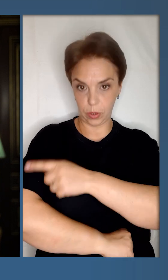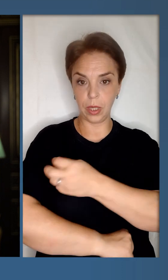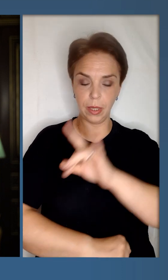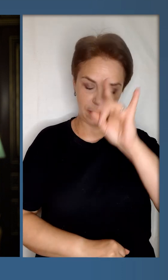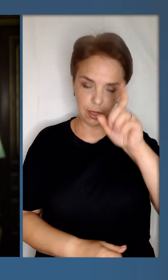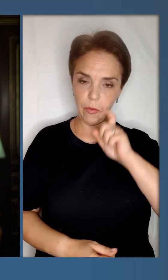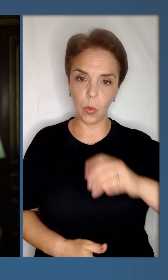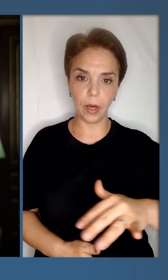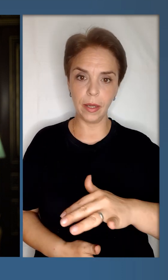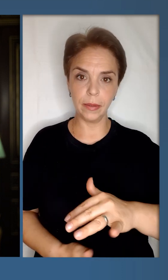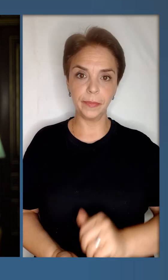посилення. Слава Україні!